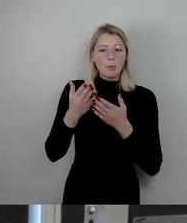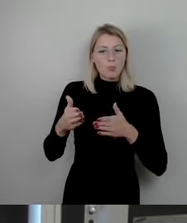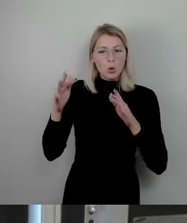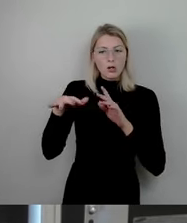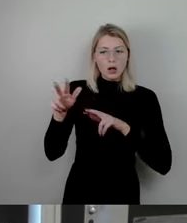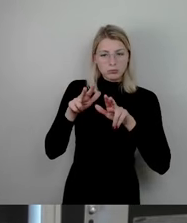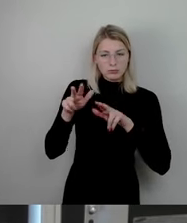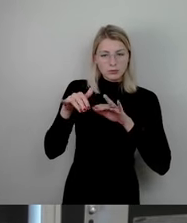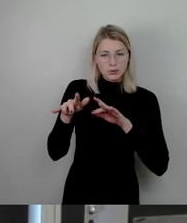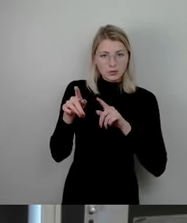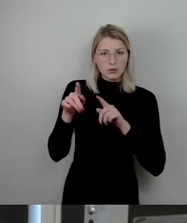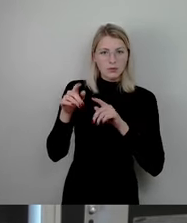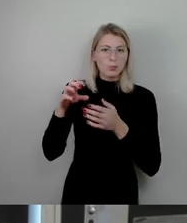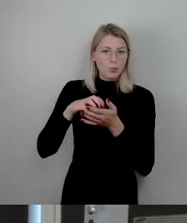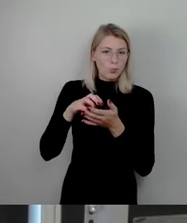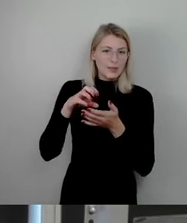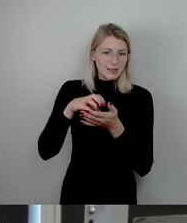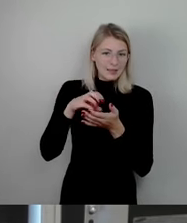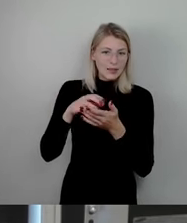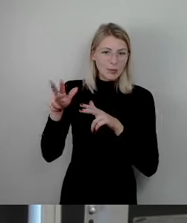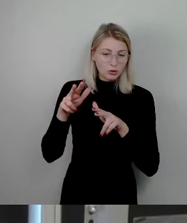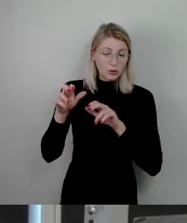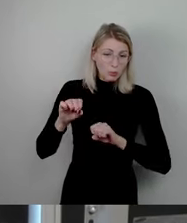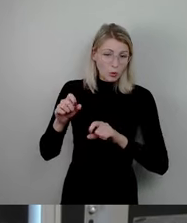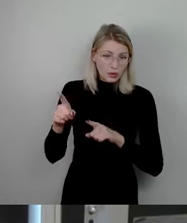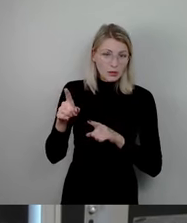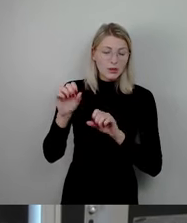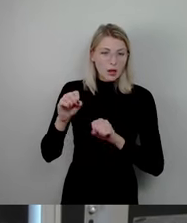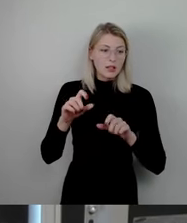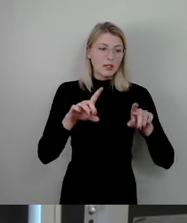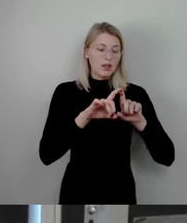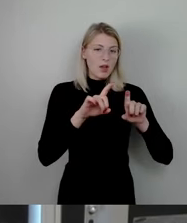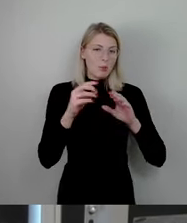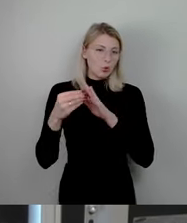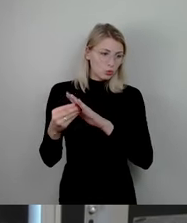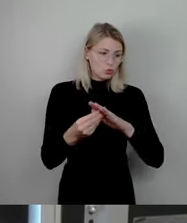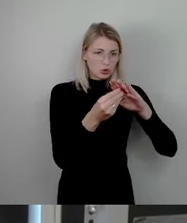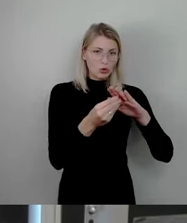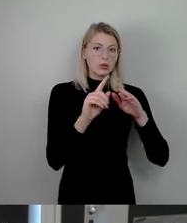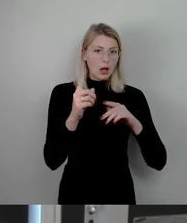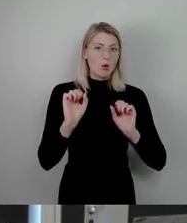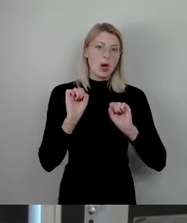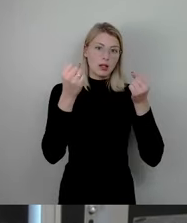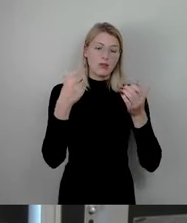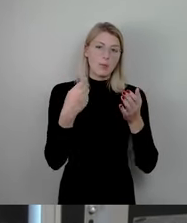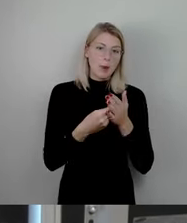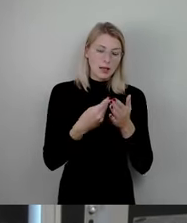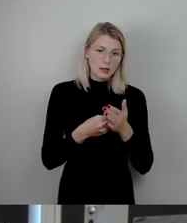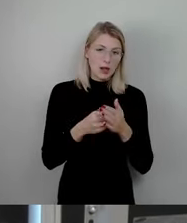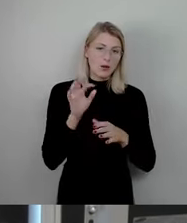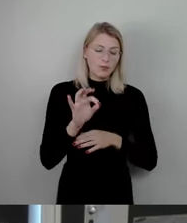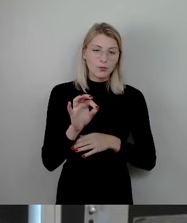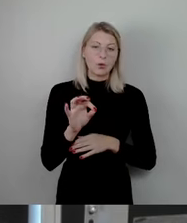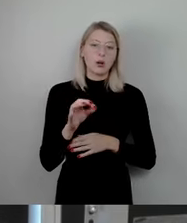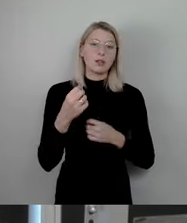möglicherweise vom Citymanagement, den Gewerbetreibenden unterstützen können. Und auch das ist ein aktiver Beitrag zur Sicherheit. Und Raum